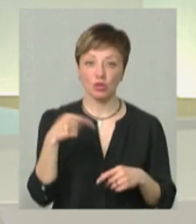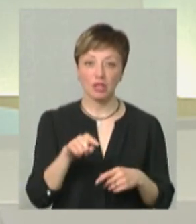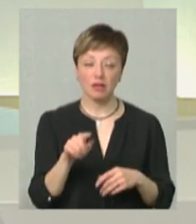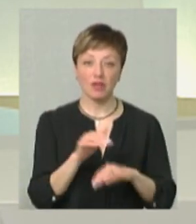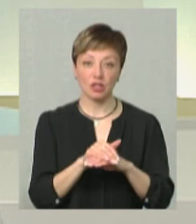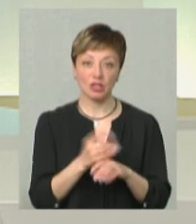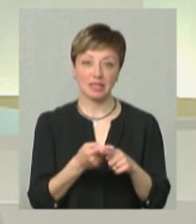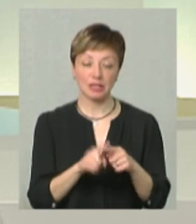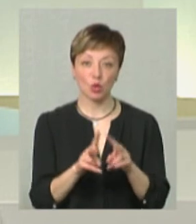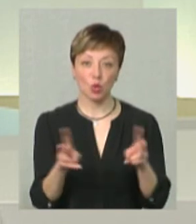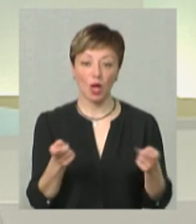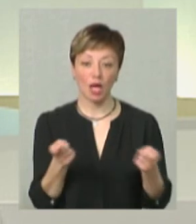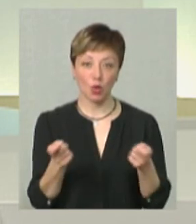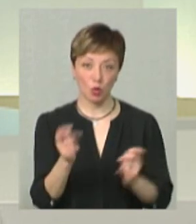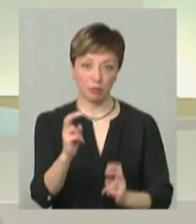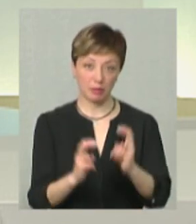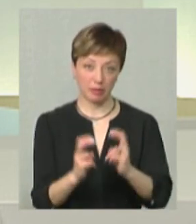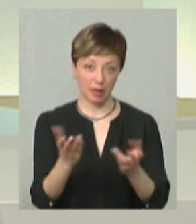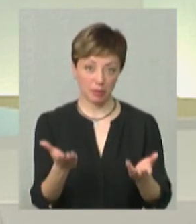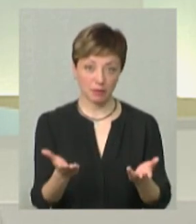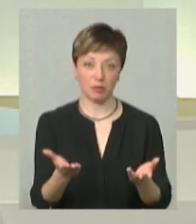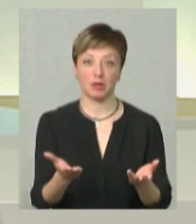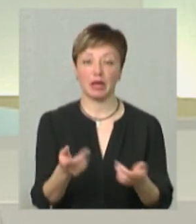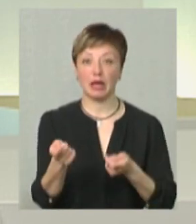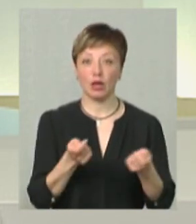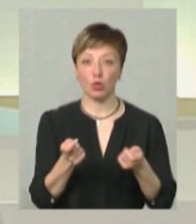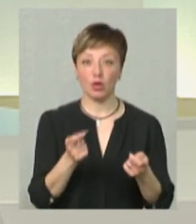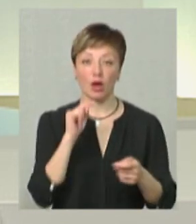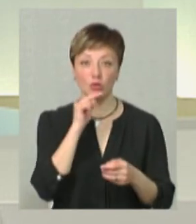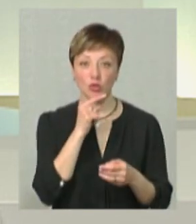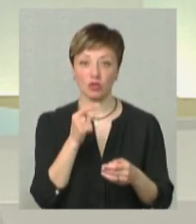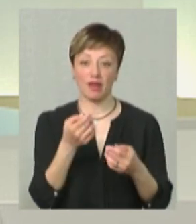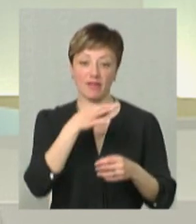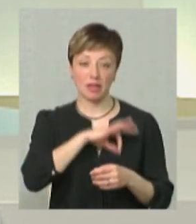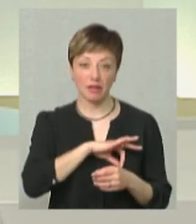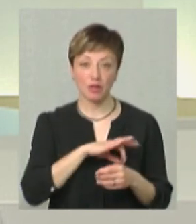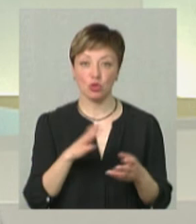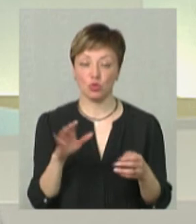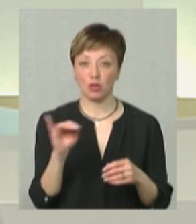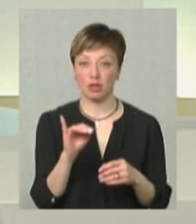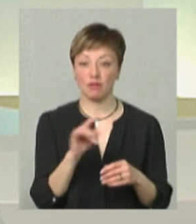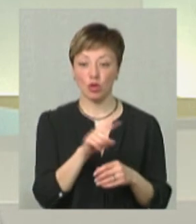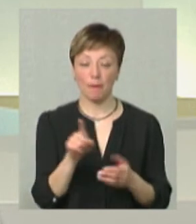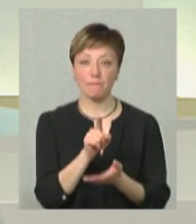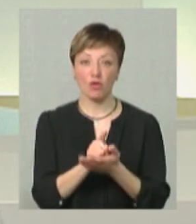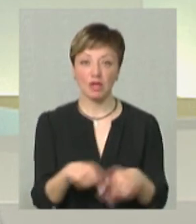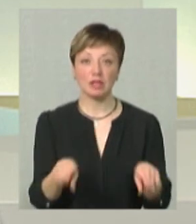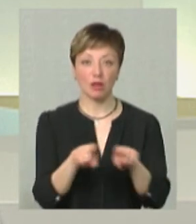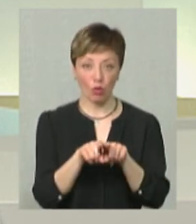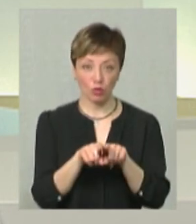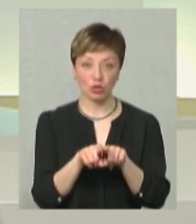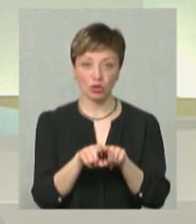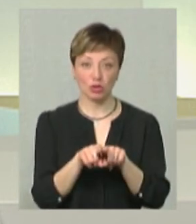фактично, це ті, хто керують підприємствами, керують економічною ефективністю, і вони повинні також,